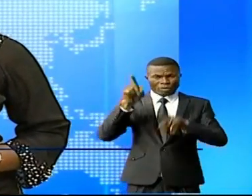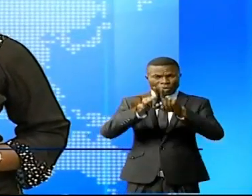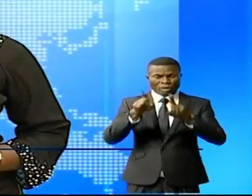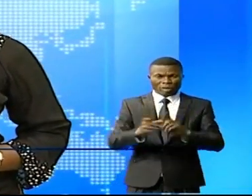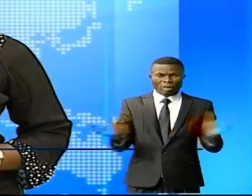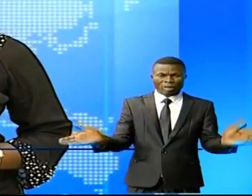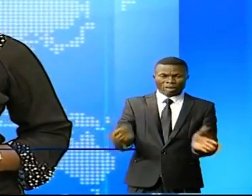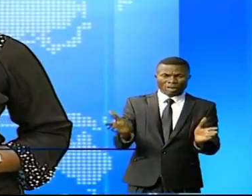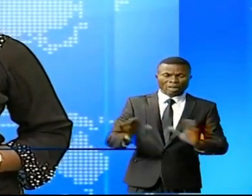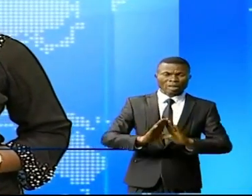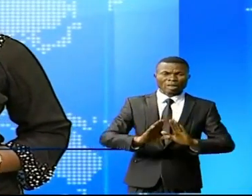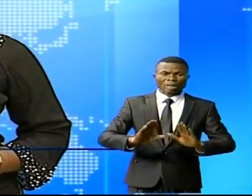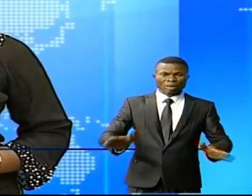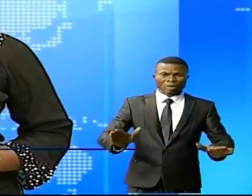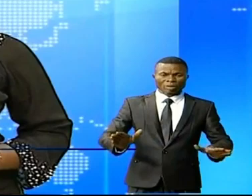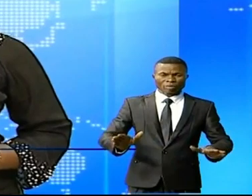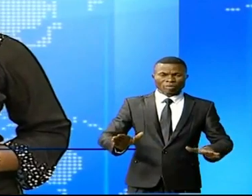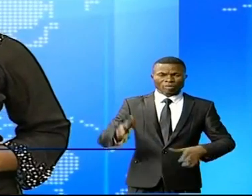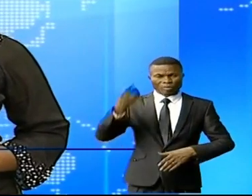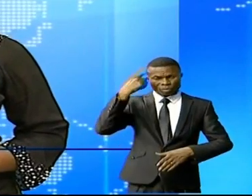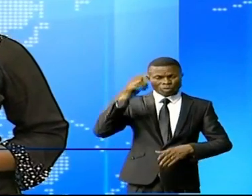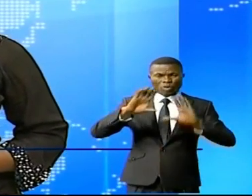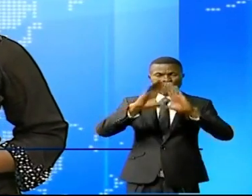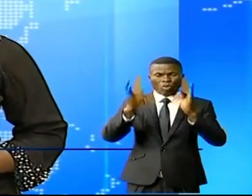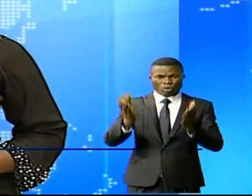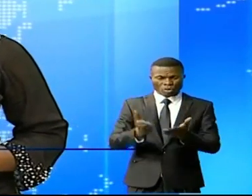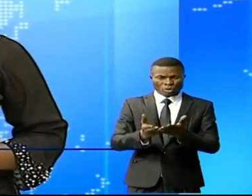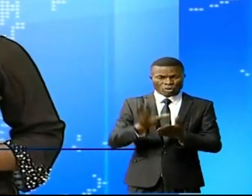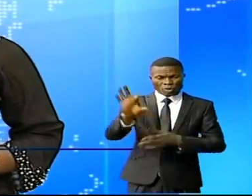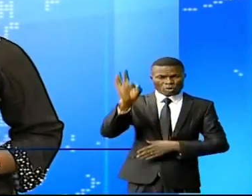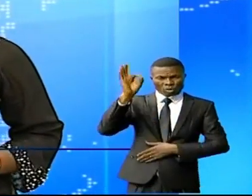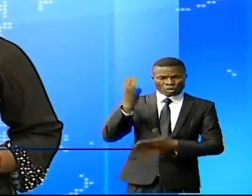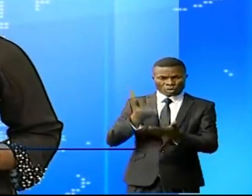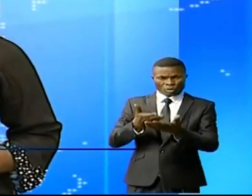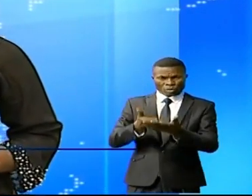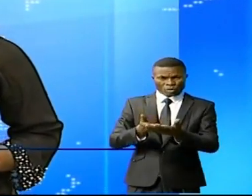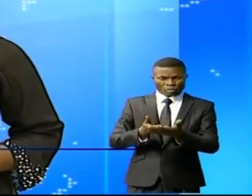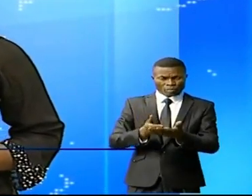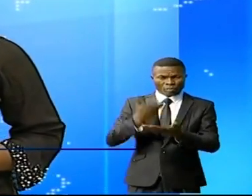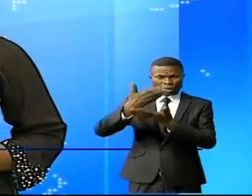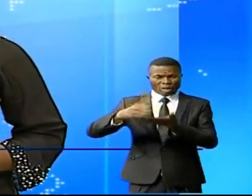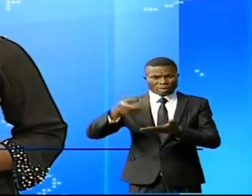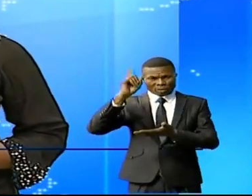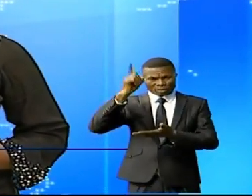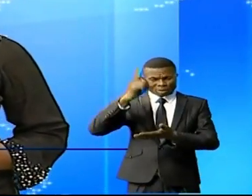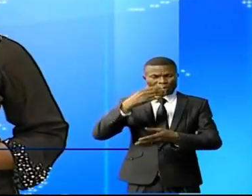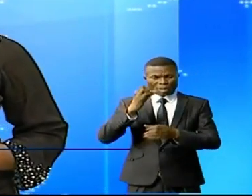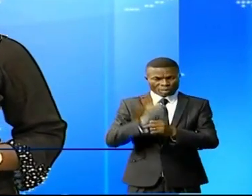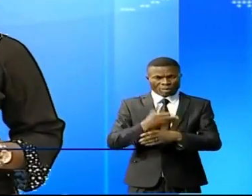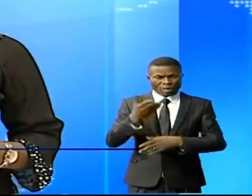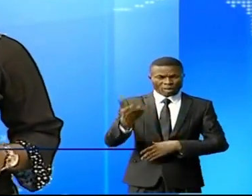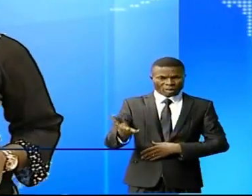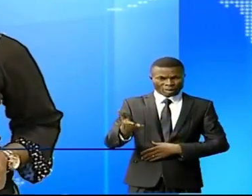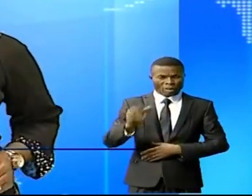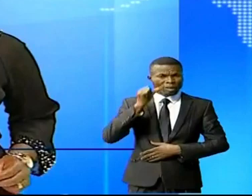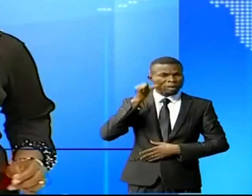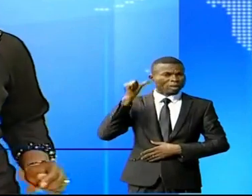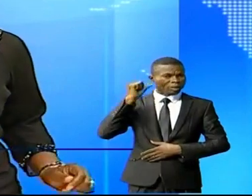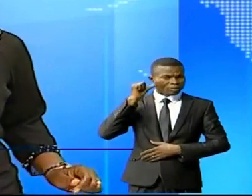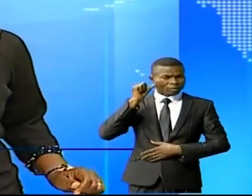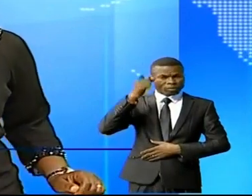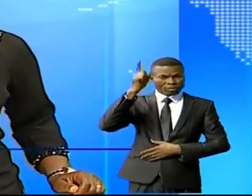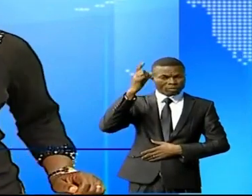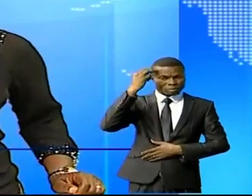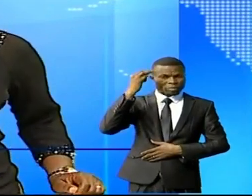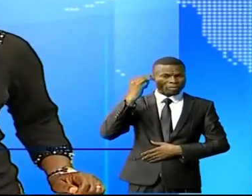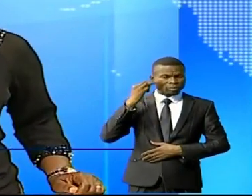renforcements des capacités des communautés ciblées. Il est déjà dans sa phase de matérialisation. Hier déjà, le premier